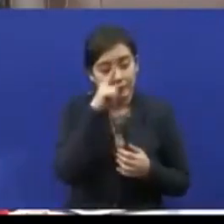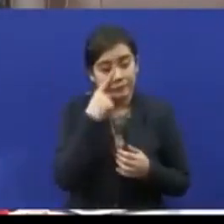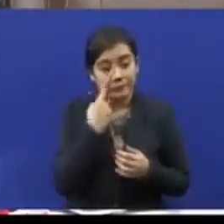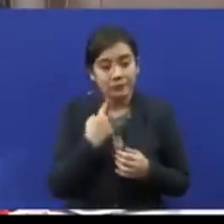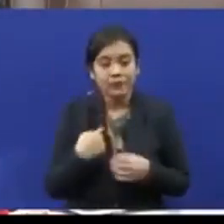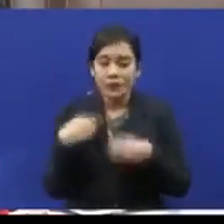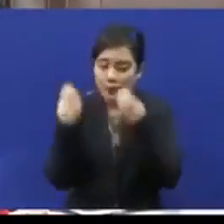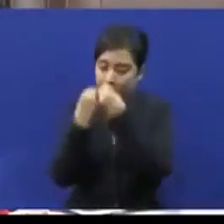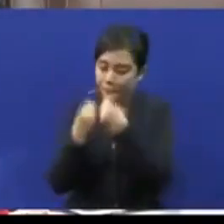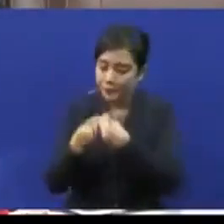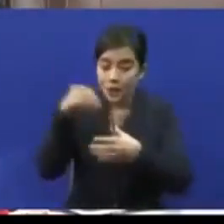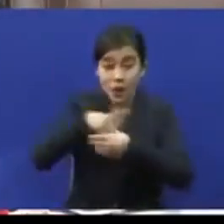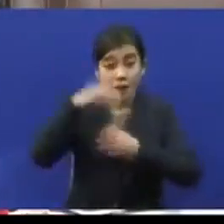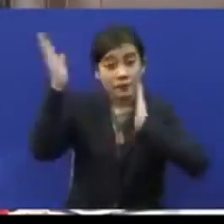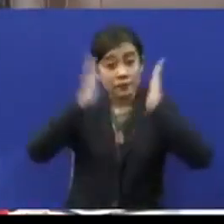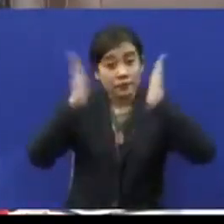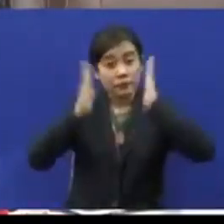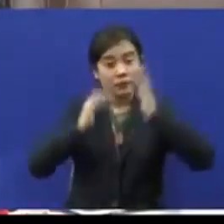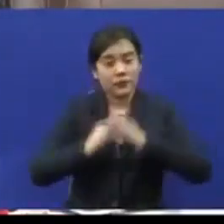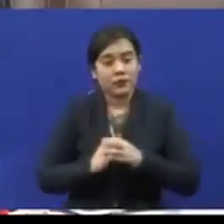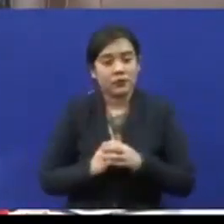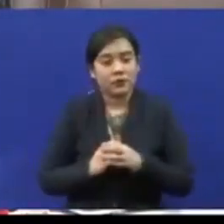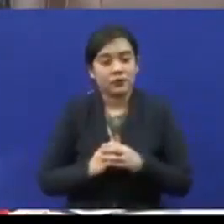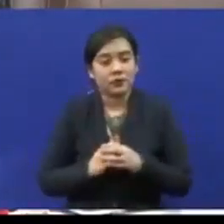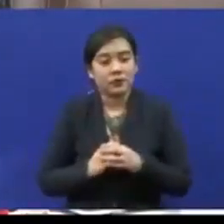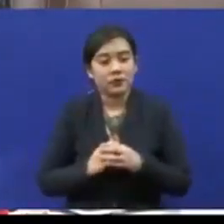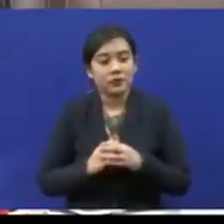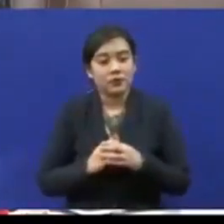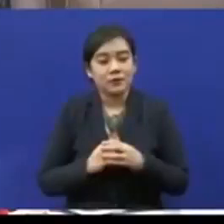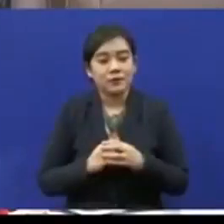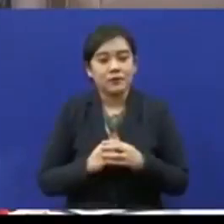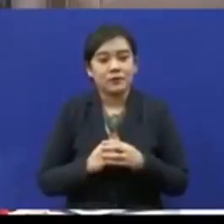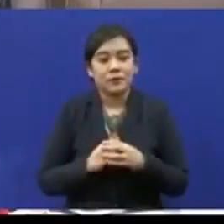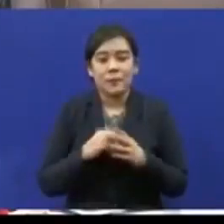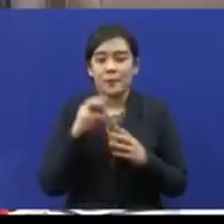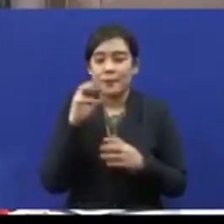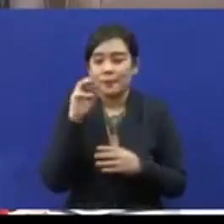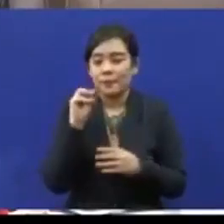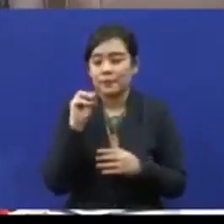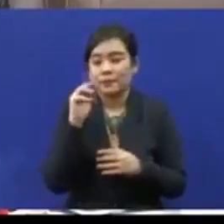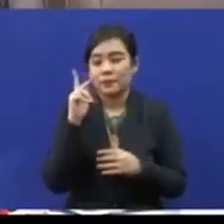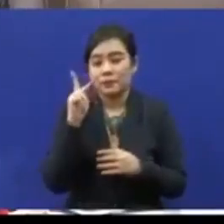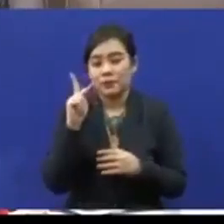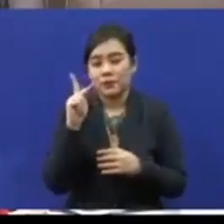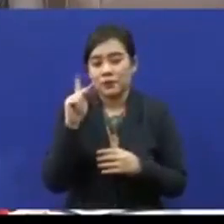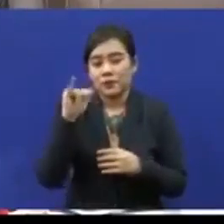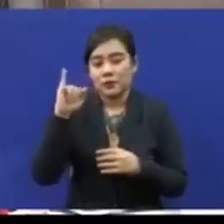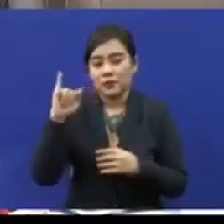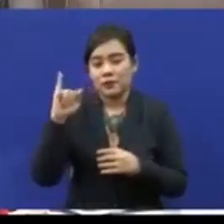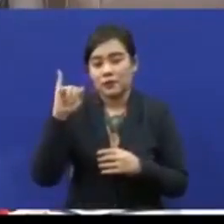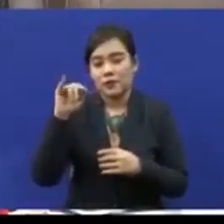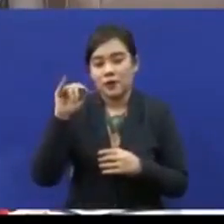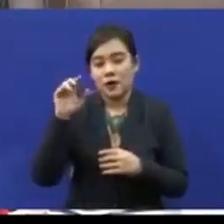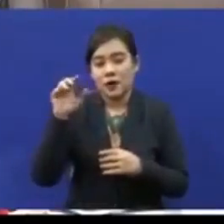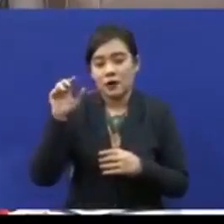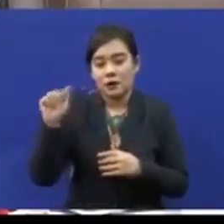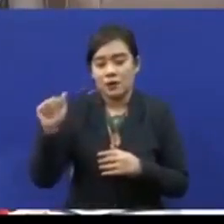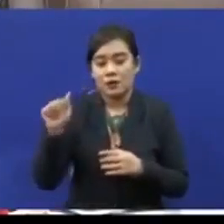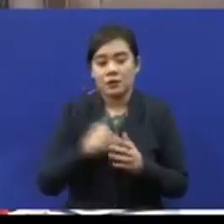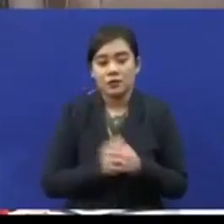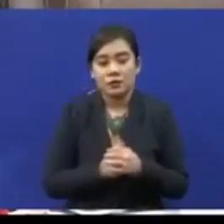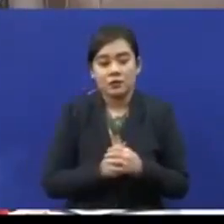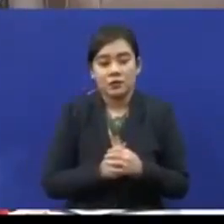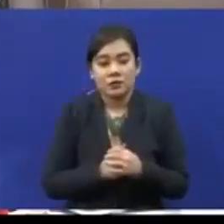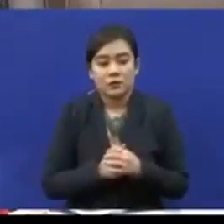statistik. Di Malaysia menurut Majlis Kebangsaan Intervensi Awal Kanak-kanak. Kanak